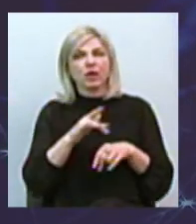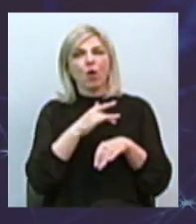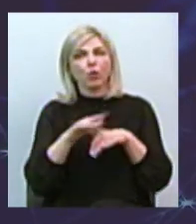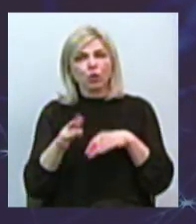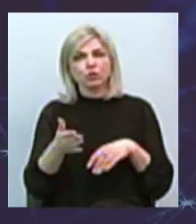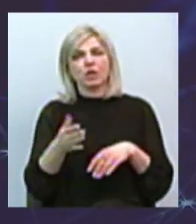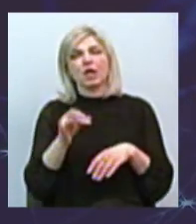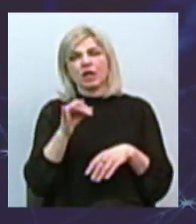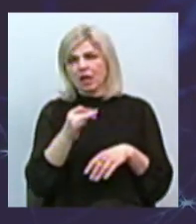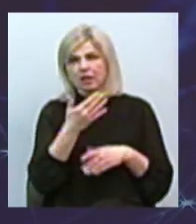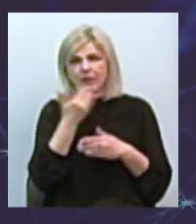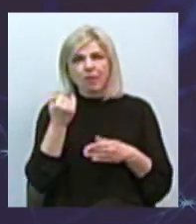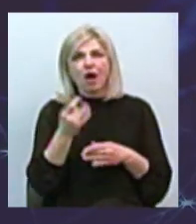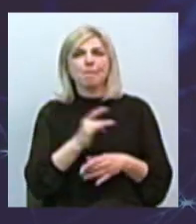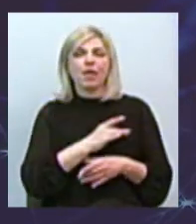таких досліджень?